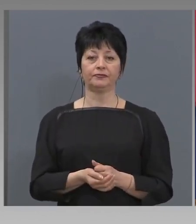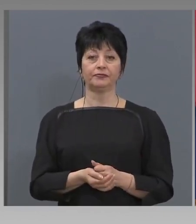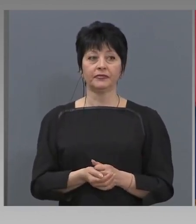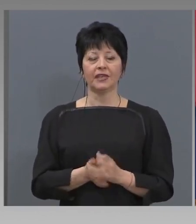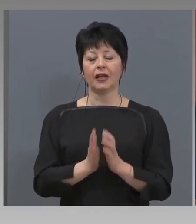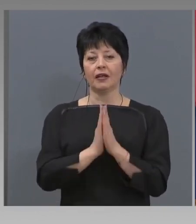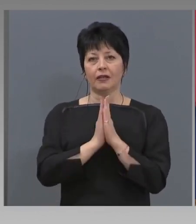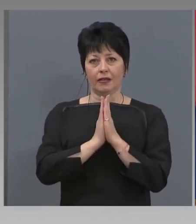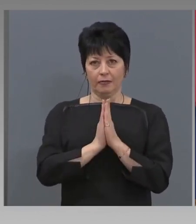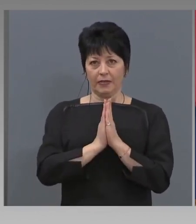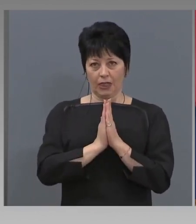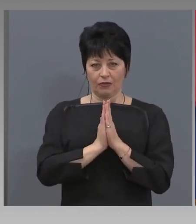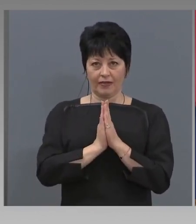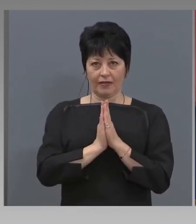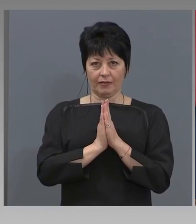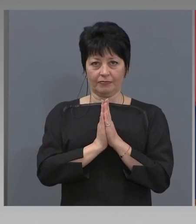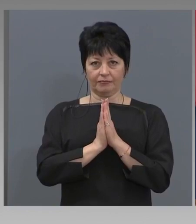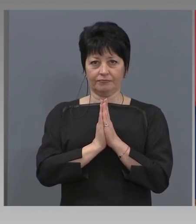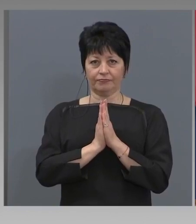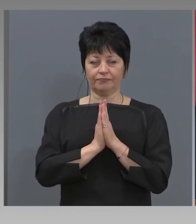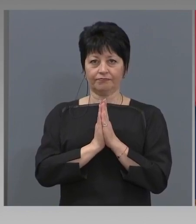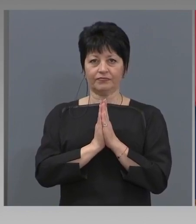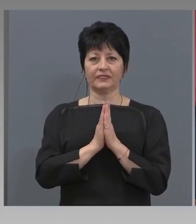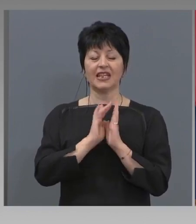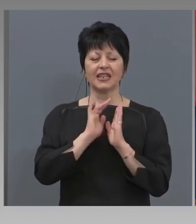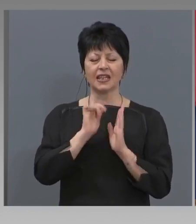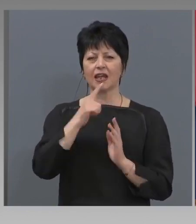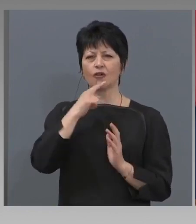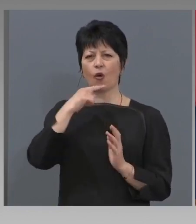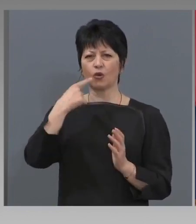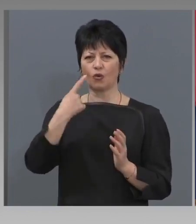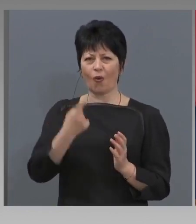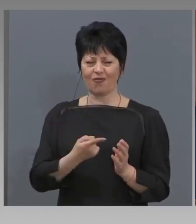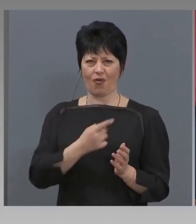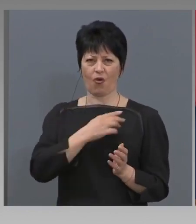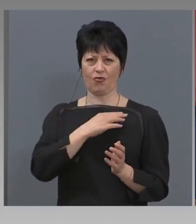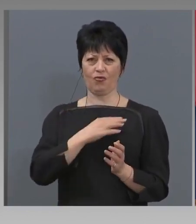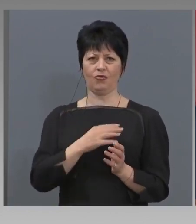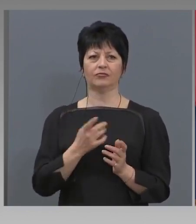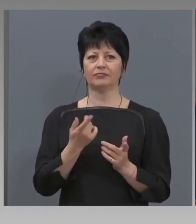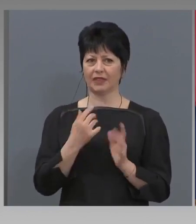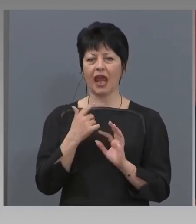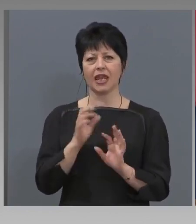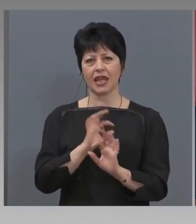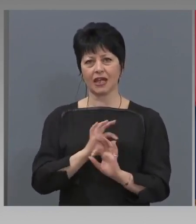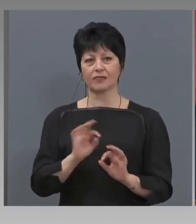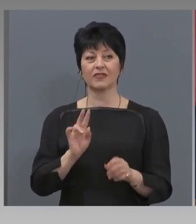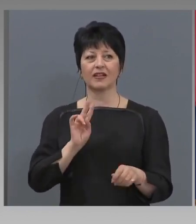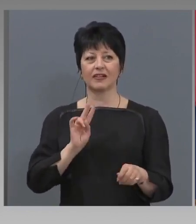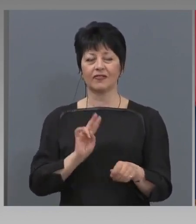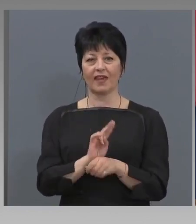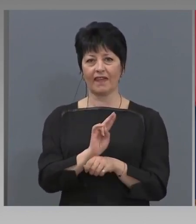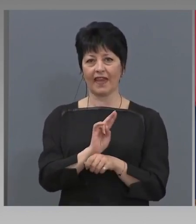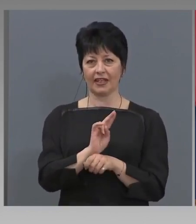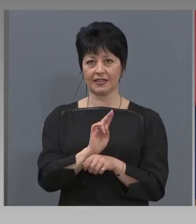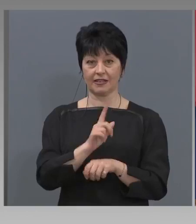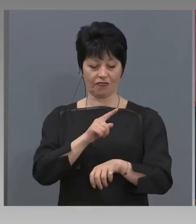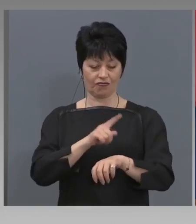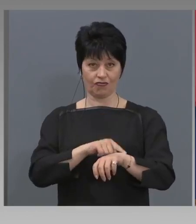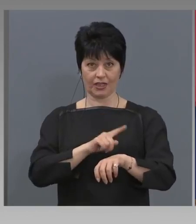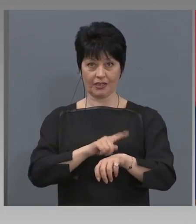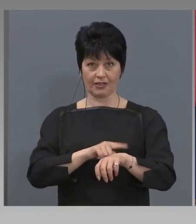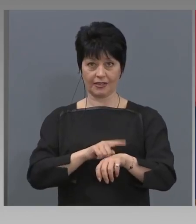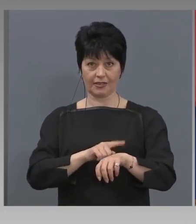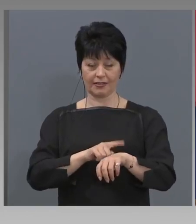Призовавам. Призовавам най-отговорно. И аз самия ще 12 часа на Велик ден ще